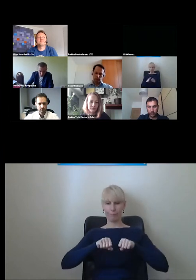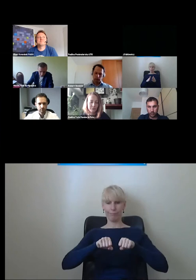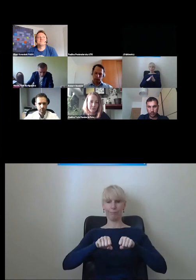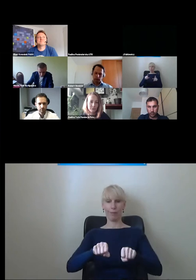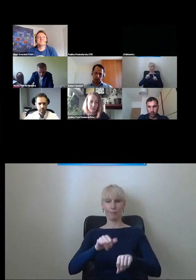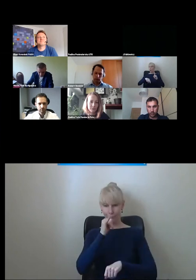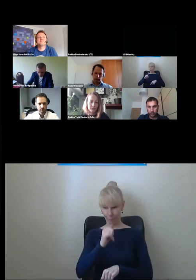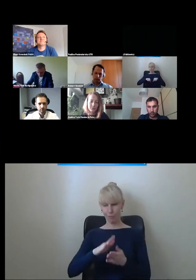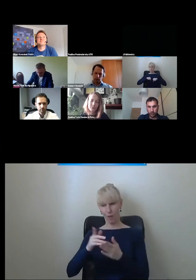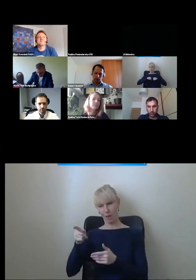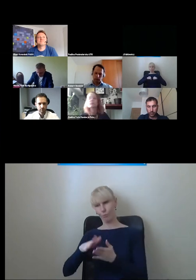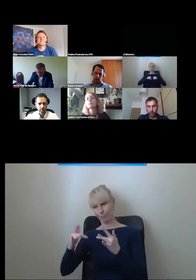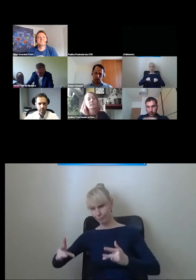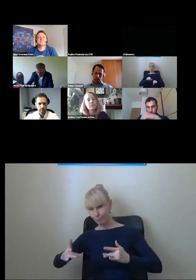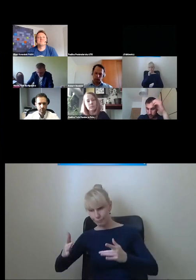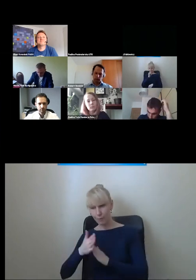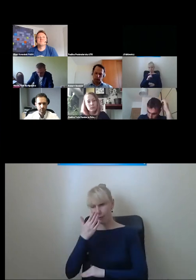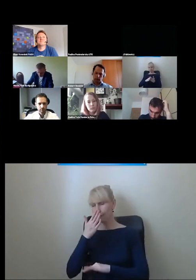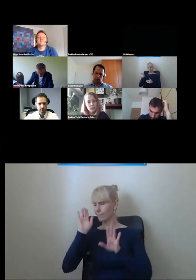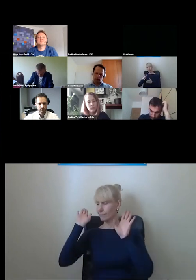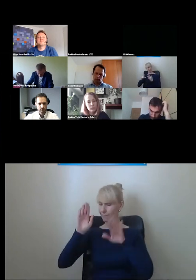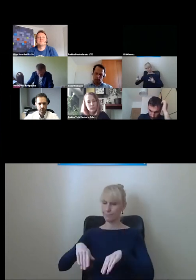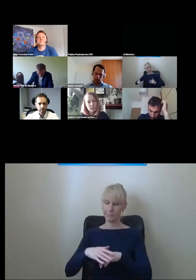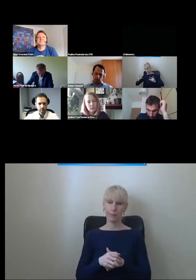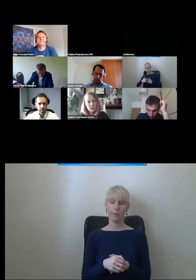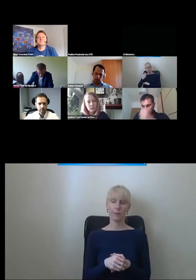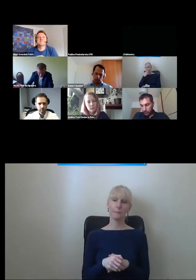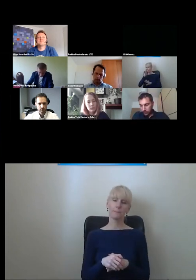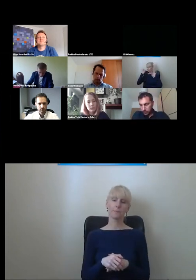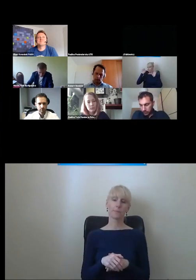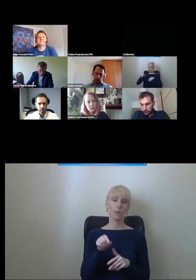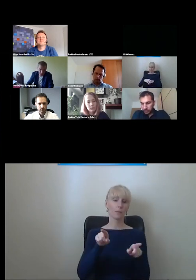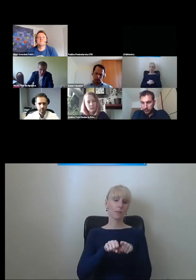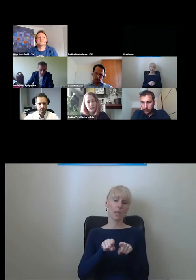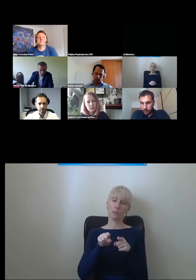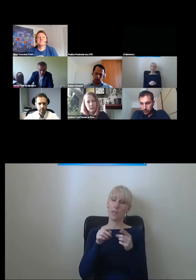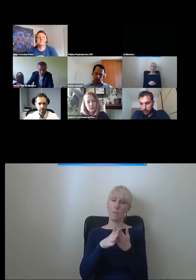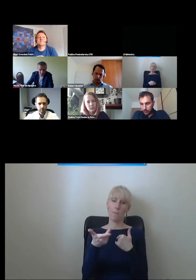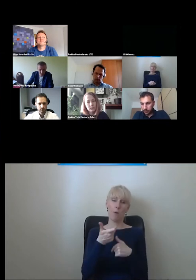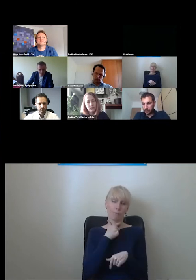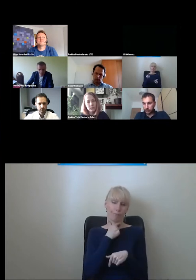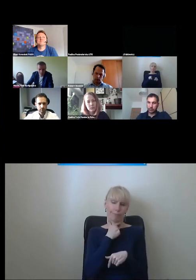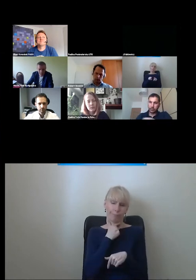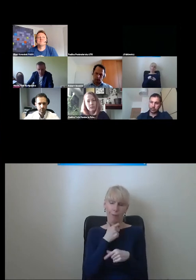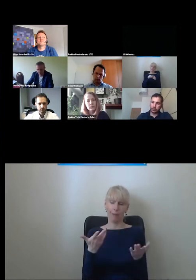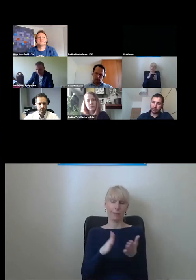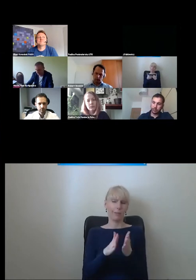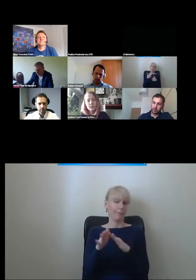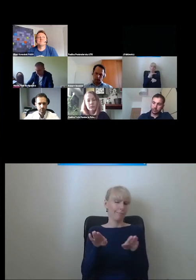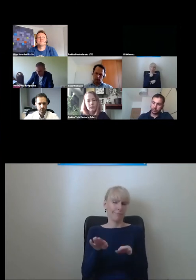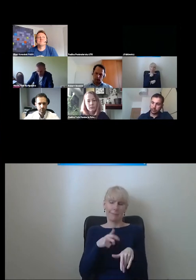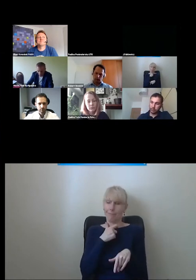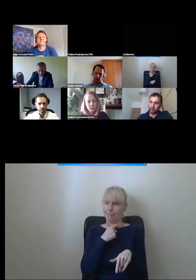No mamy taki kłopot, jak to teraz ewentualnie powiedzmy rozwiązać. Miejsca niestety bardzo mała, bo to ścisłe centrum miasta, więc jakieś